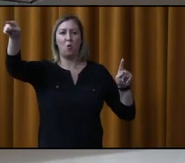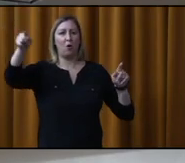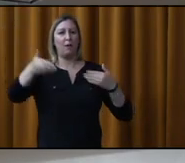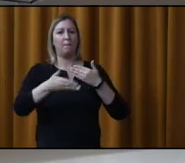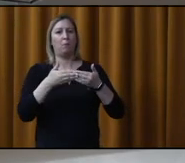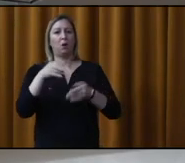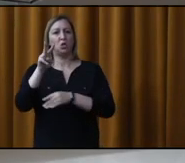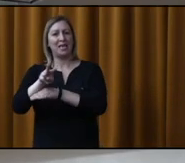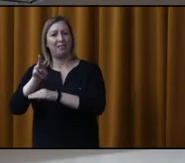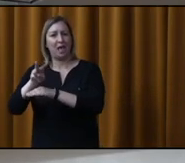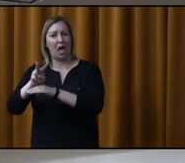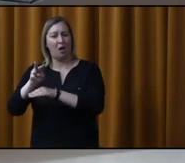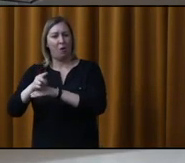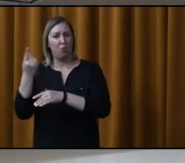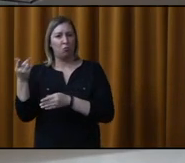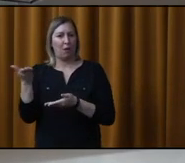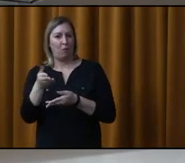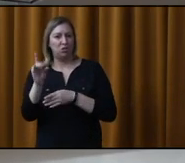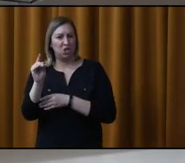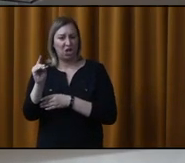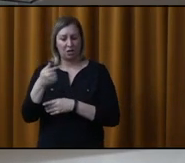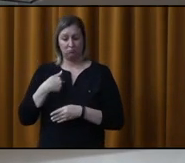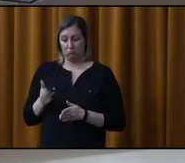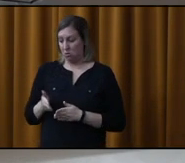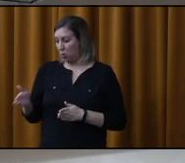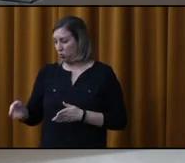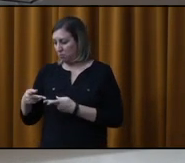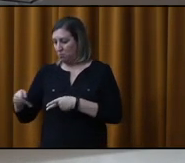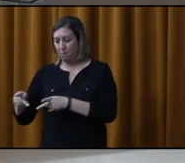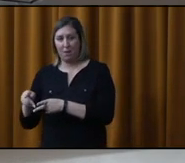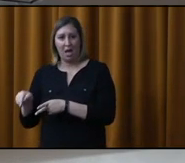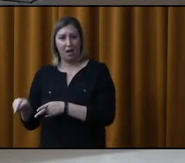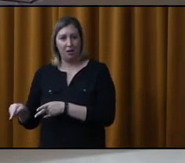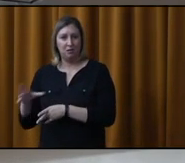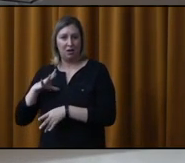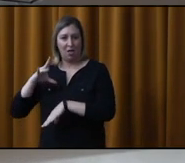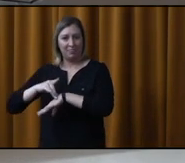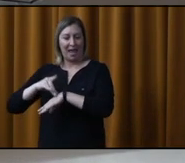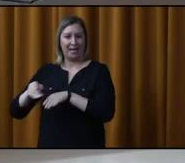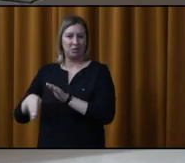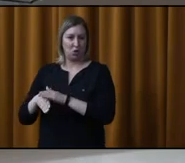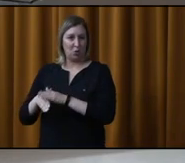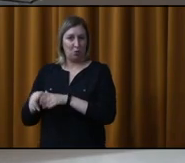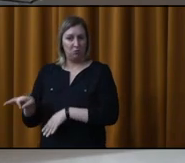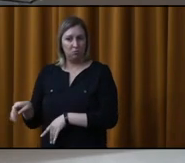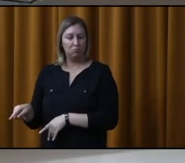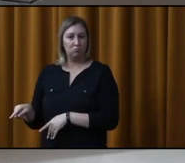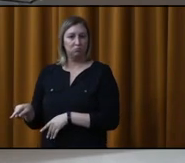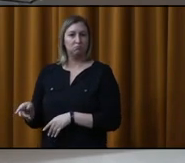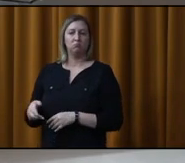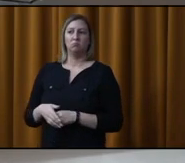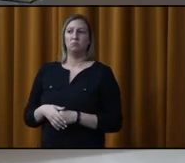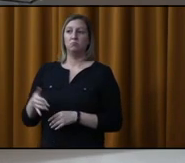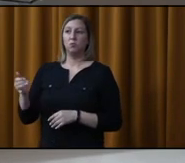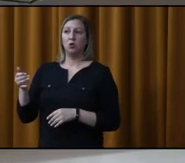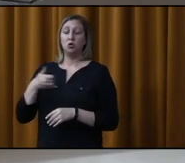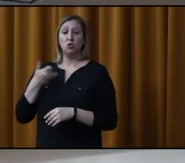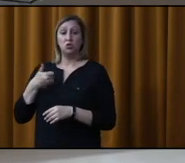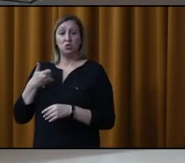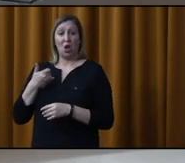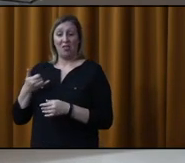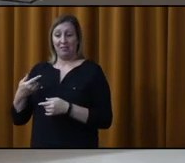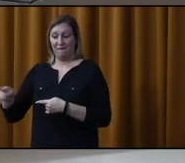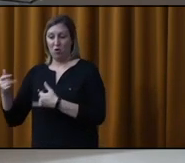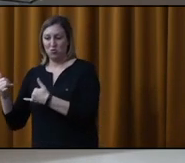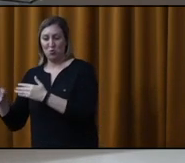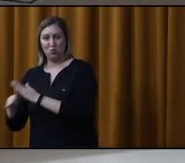amener son chien se divertir. Moi, j'habite à côté d'un parc où il y a un terrain de soccer, et je peux vous dire qu'avant que les jeunes viennent au soccer, c'est